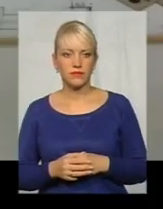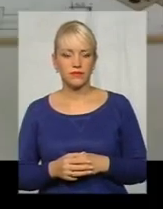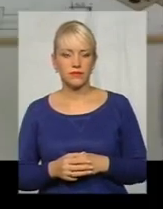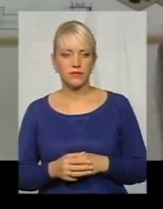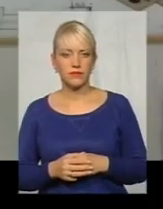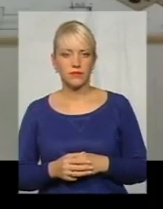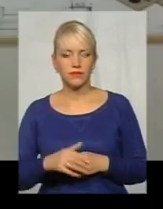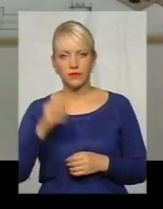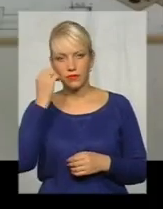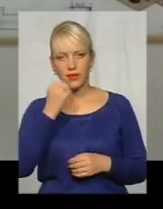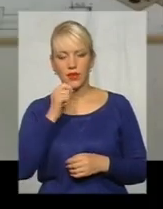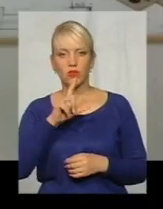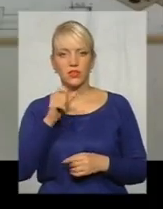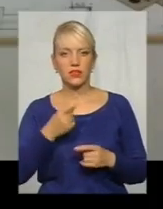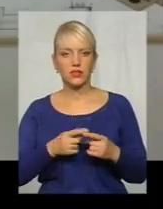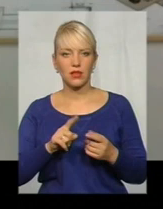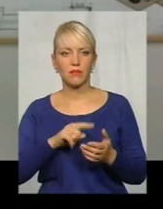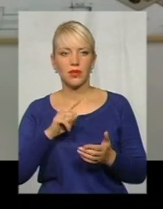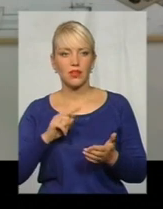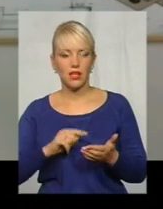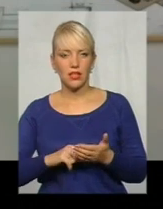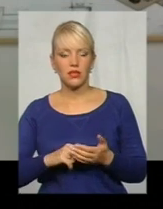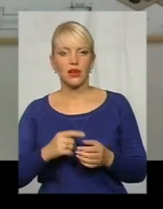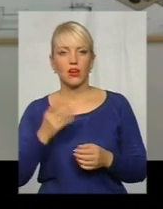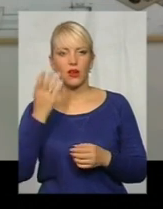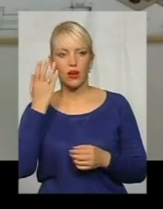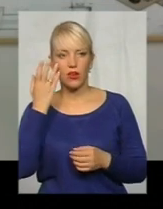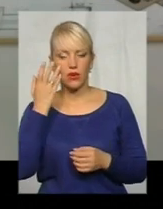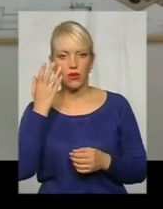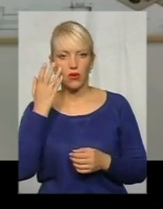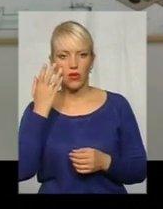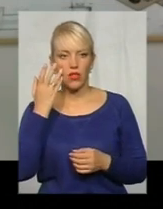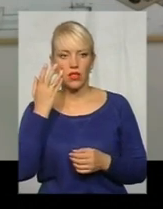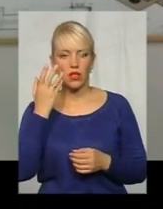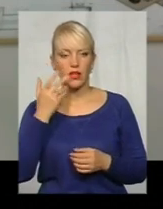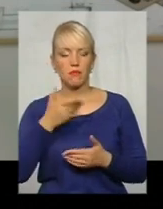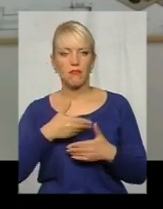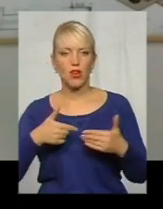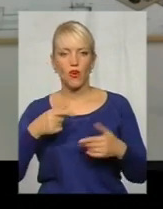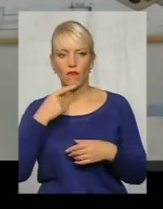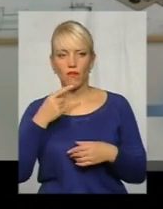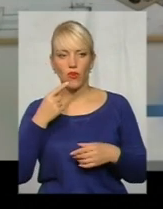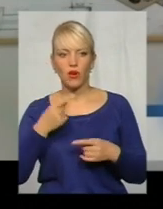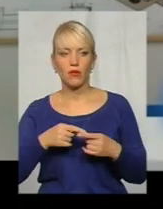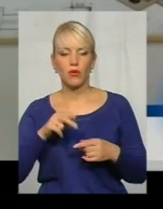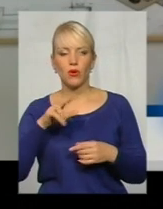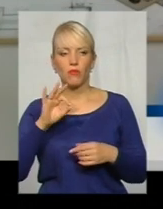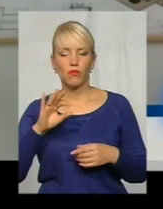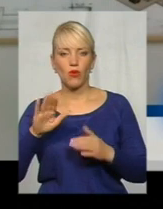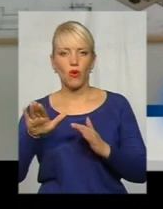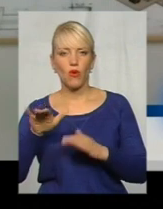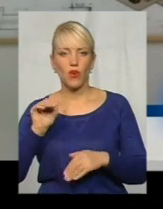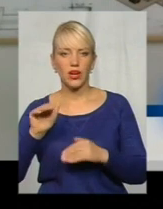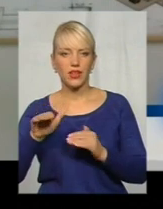Дякую вам за все запитання. Ну, звісно, коли ми говоримо про орендаря,